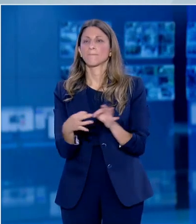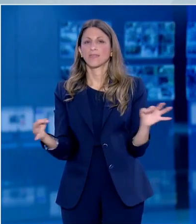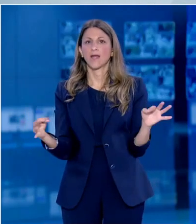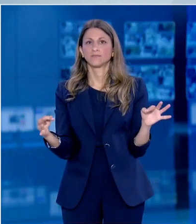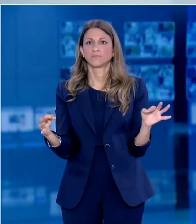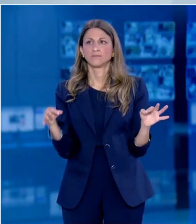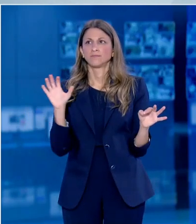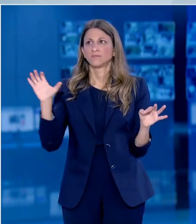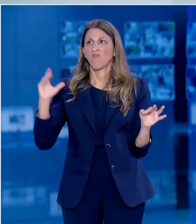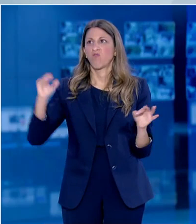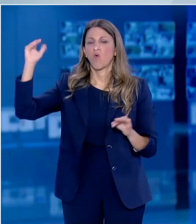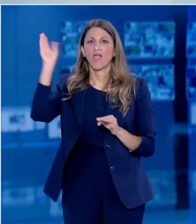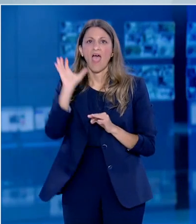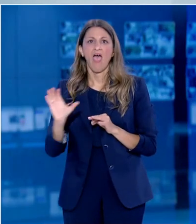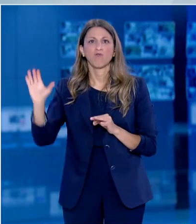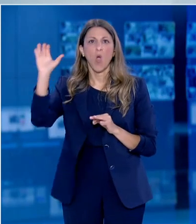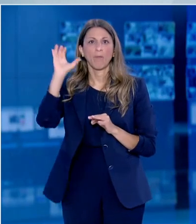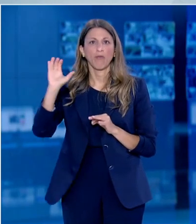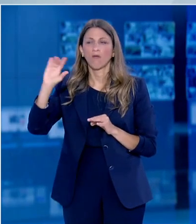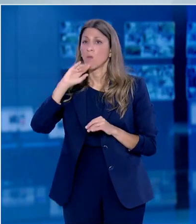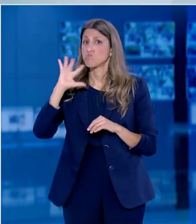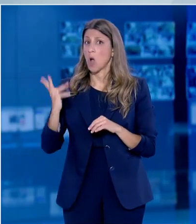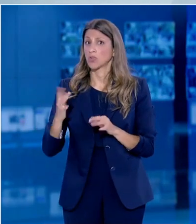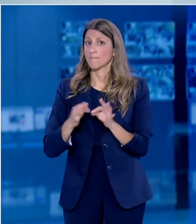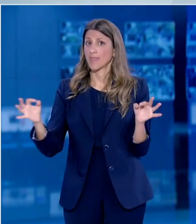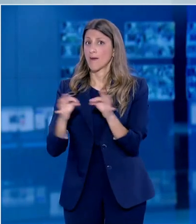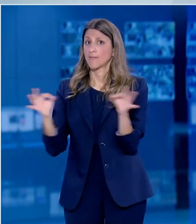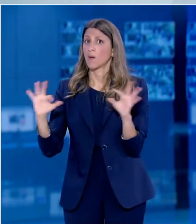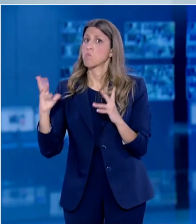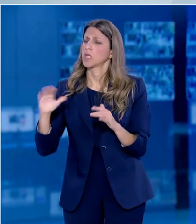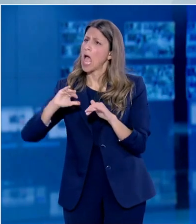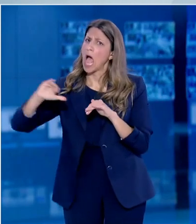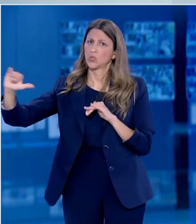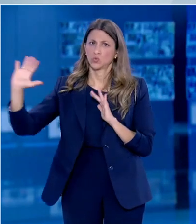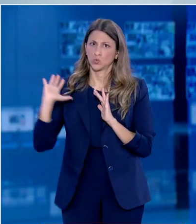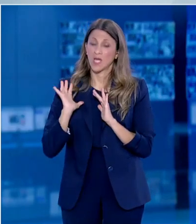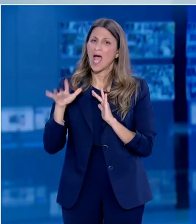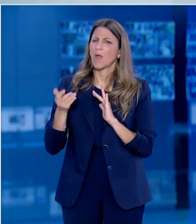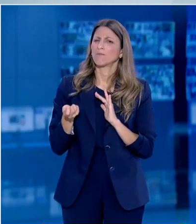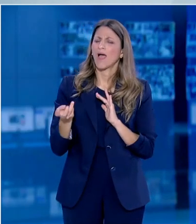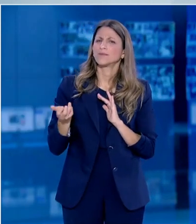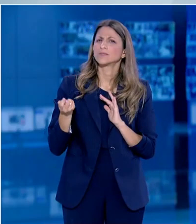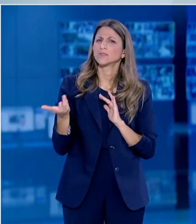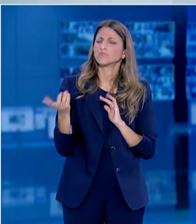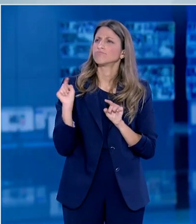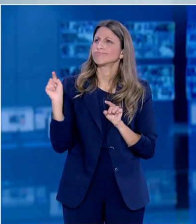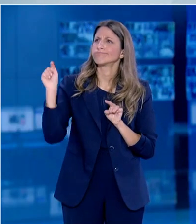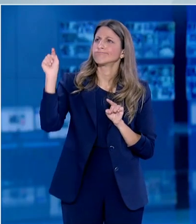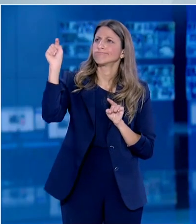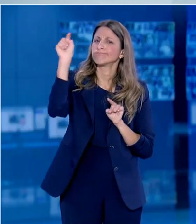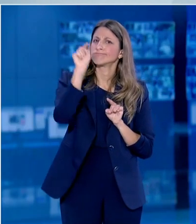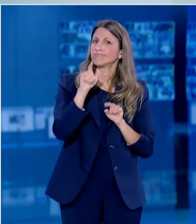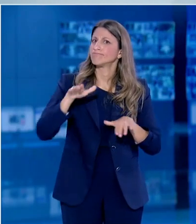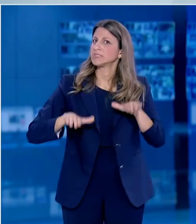μέτρα σε χώρες βόρειες της Ευρώπης και το εύρος τους και ο χρόνος τους. Παρατά αυτά, οι μετρήσεις που υπάρχουν σε αυτές τις χώρες